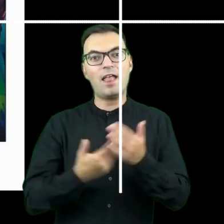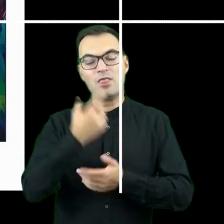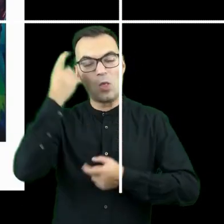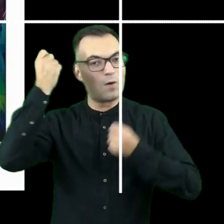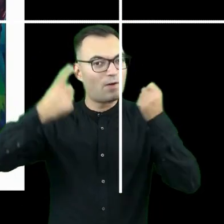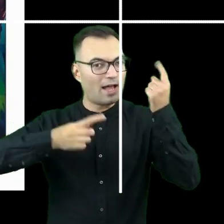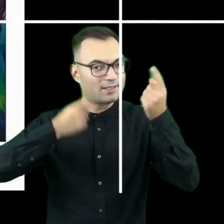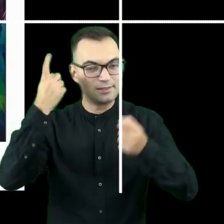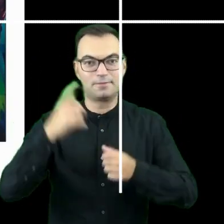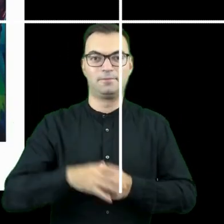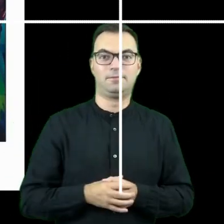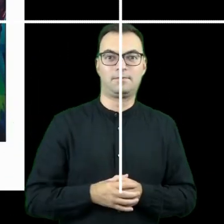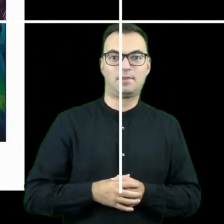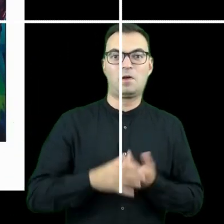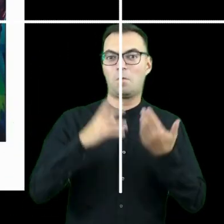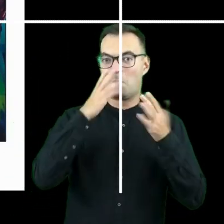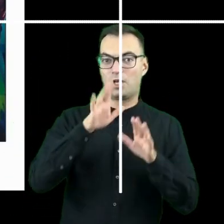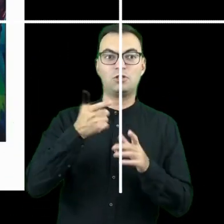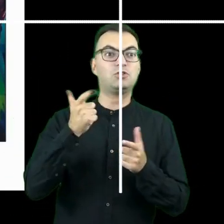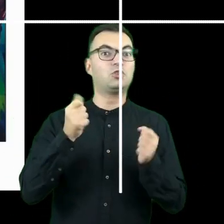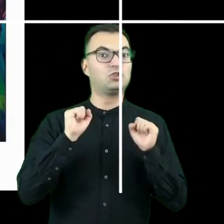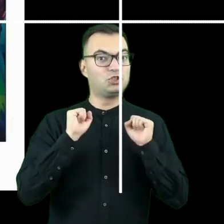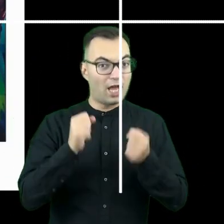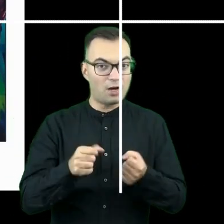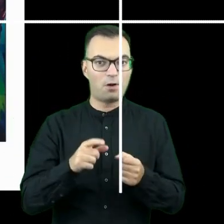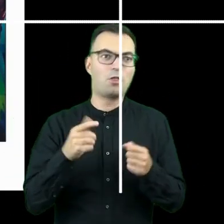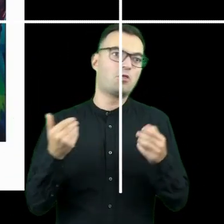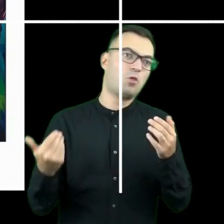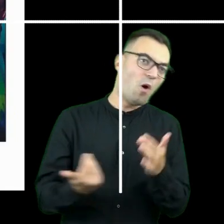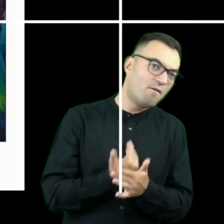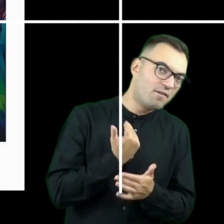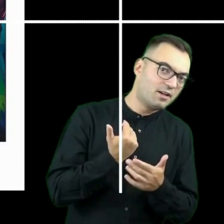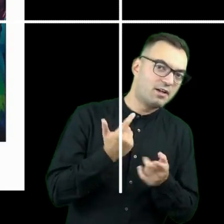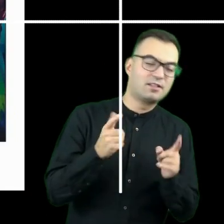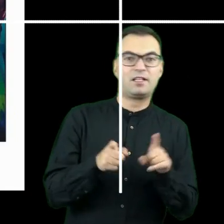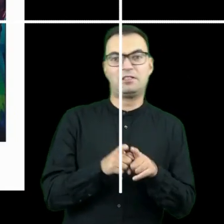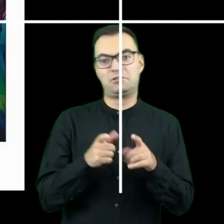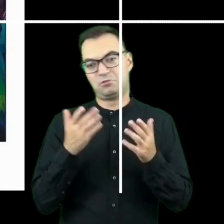pokażę Wam działające innowacje, zarówno dosyć nowe, jak i